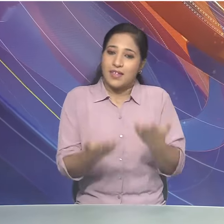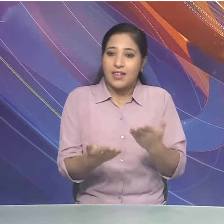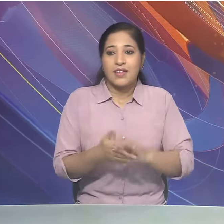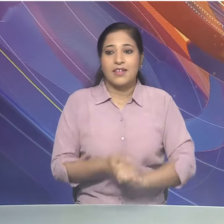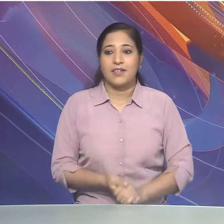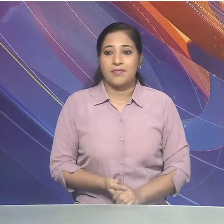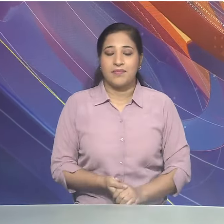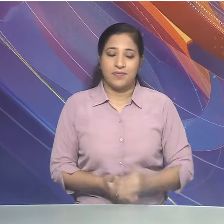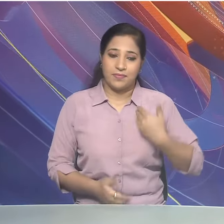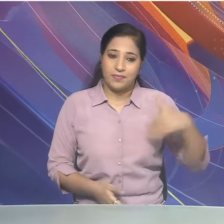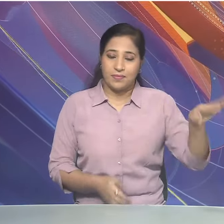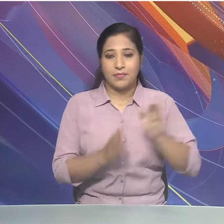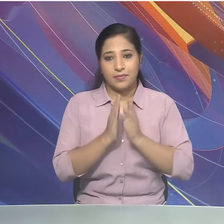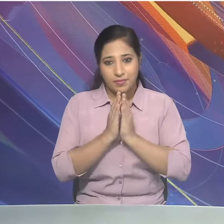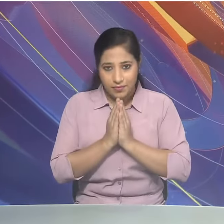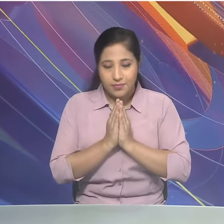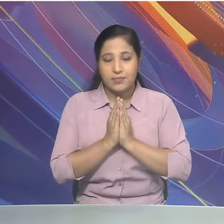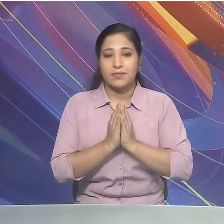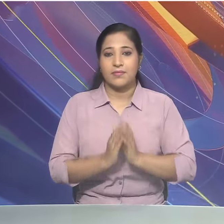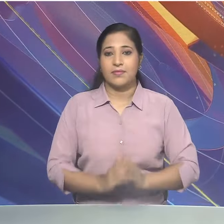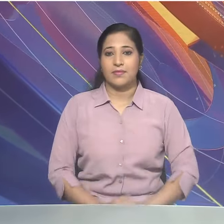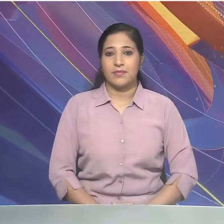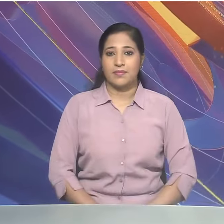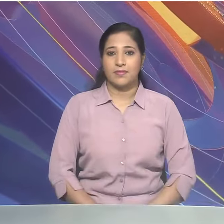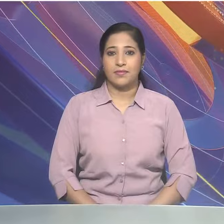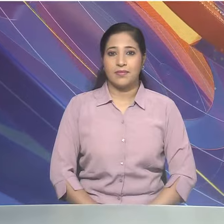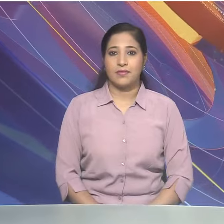आनन्द हमें दीज़े रमती नमस्कार